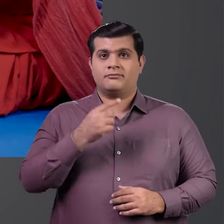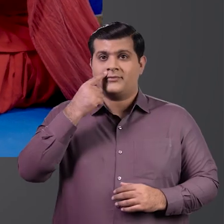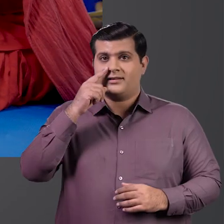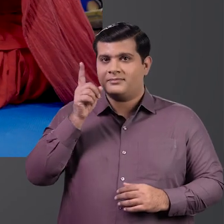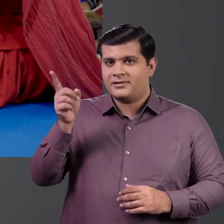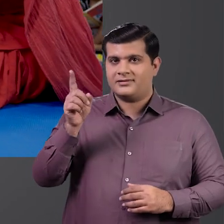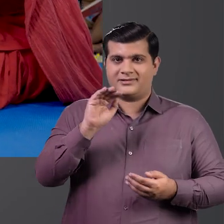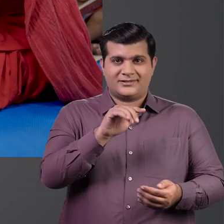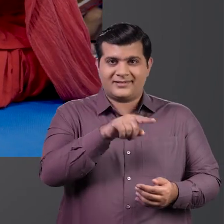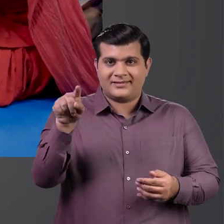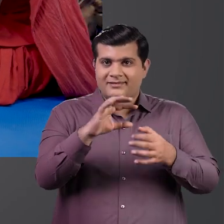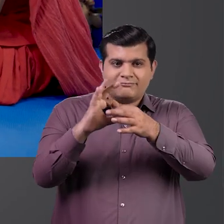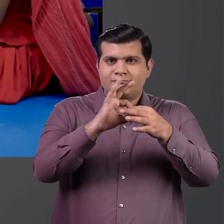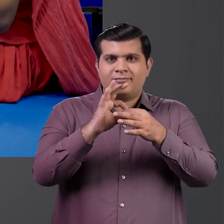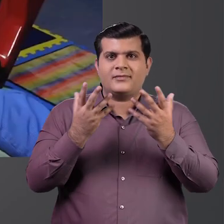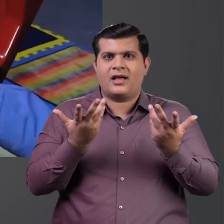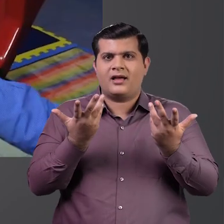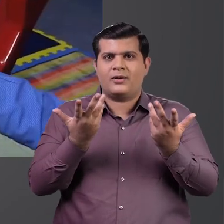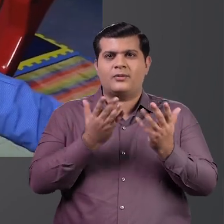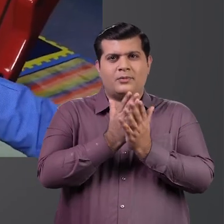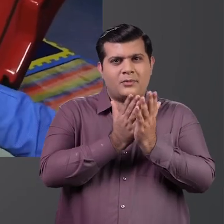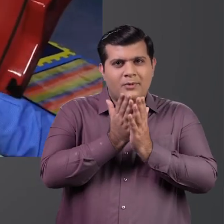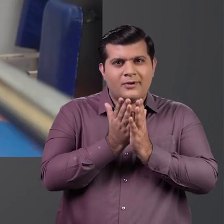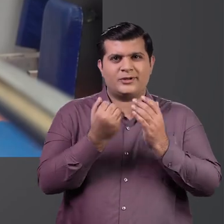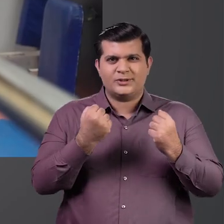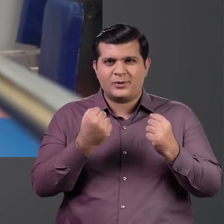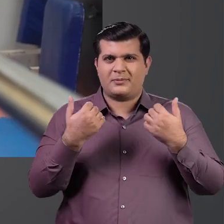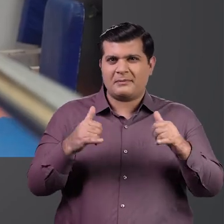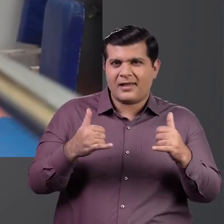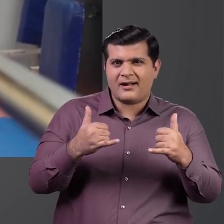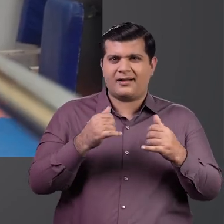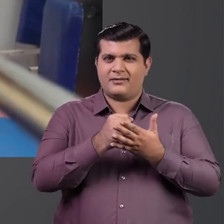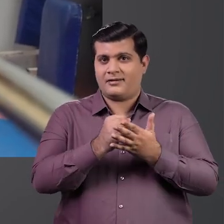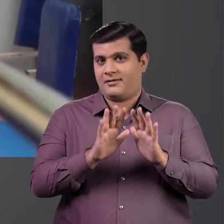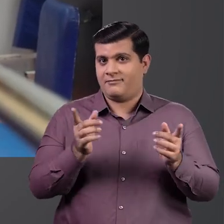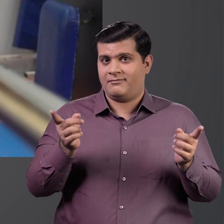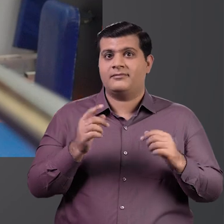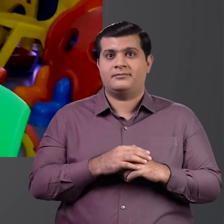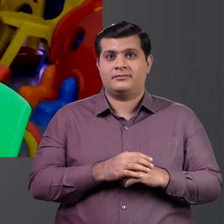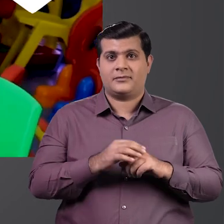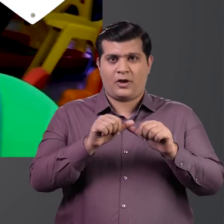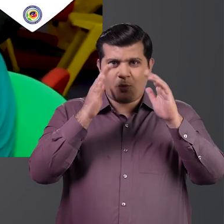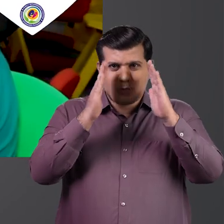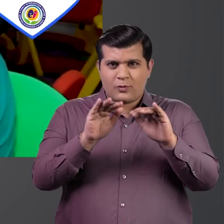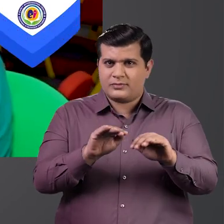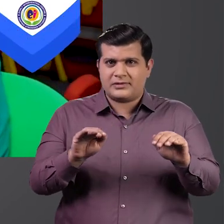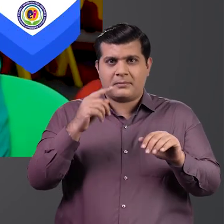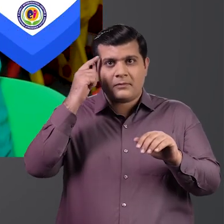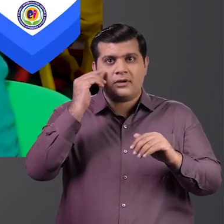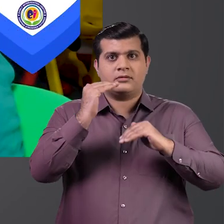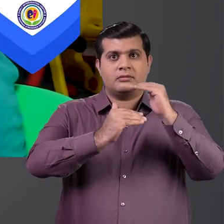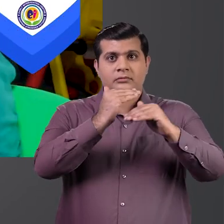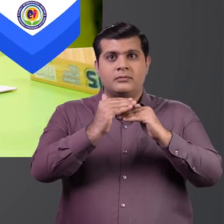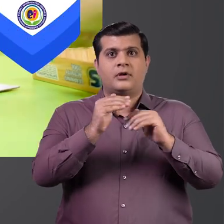माता पिता और बच्चों की बांडिंग को मजबूत करने के लिए कई एक्टिविटीज कराई जाती है और टिस्टिक बच्चों के